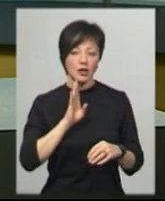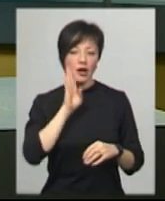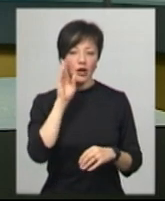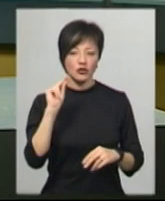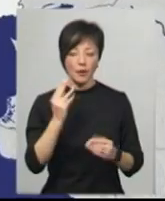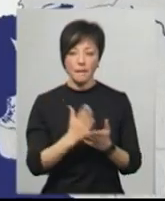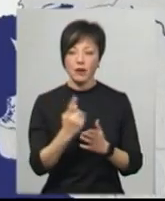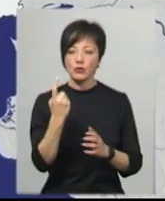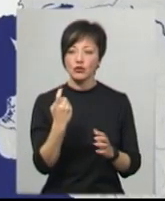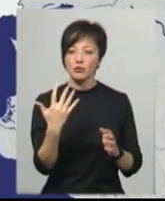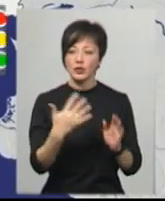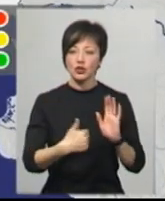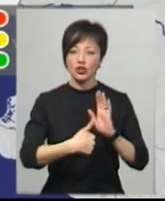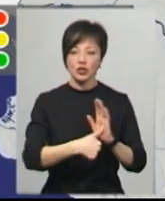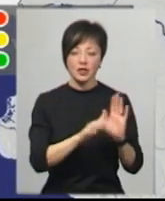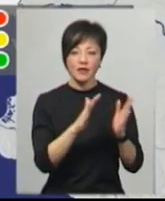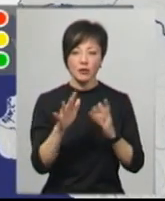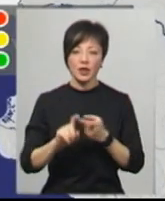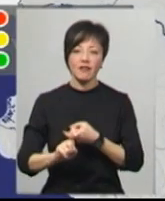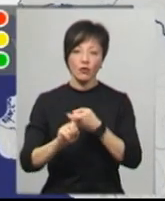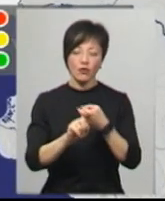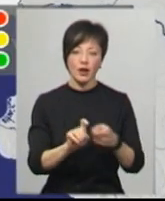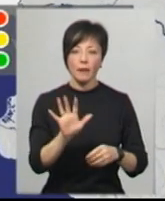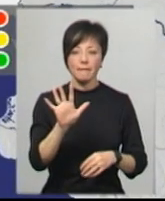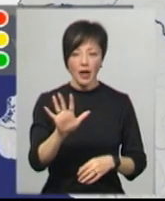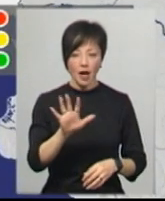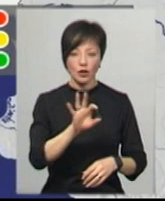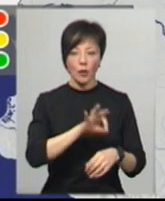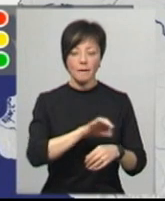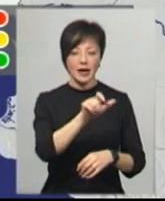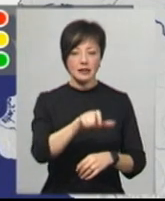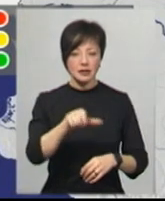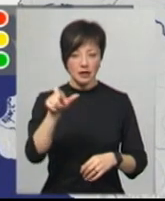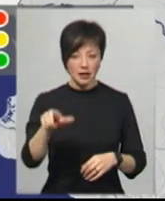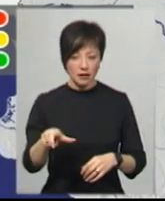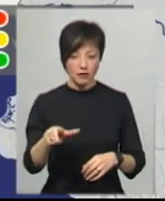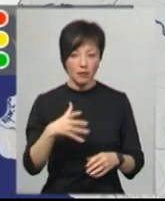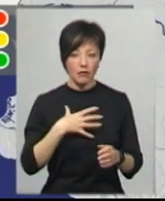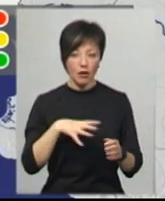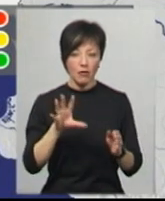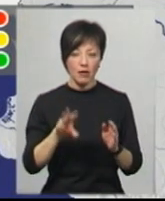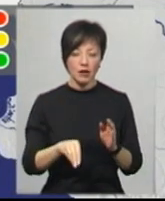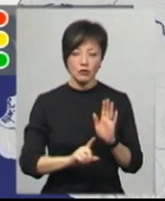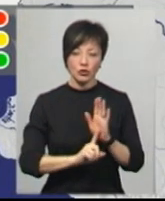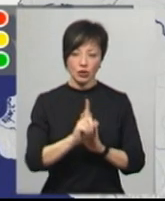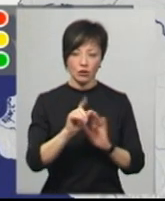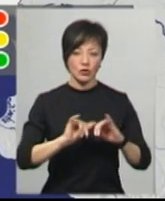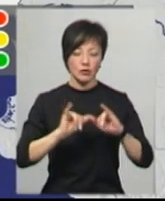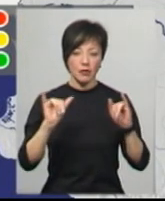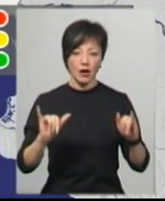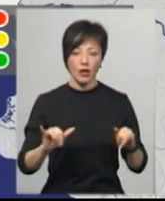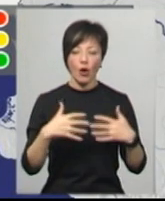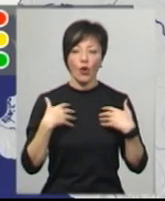четверга маємо 156 випадків інфікування. П'ятеро пацієнтів, за даними Мінохоронздоров'я, померли з початку спалаху.